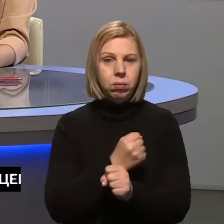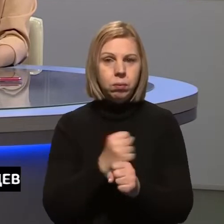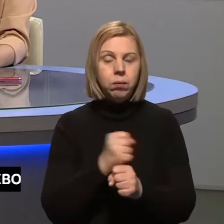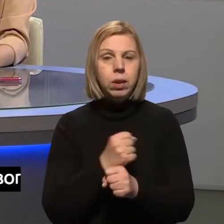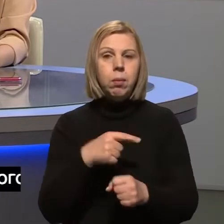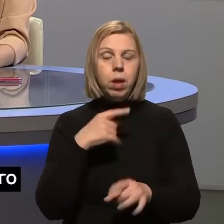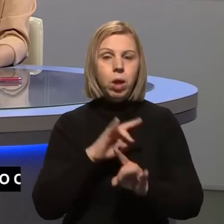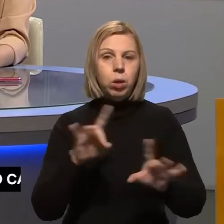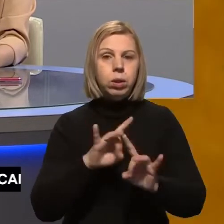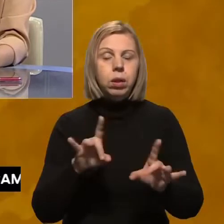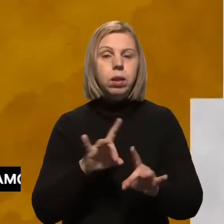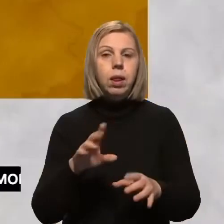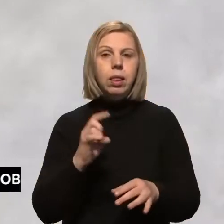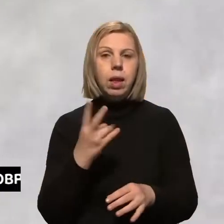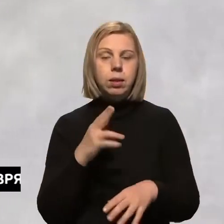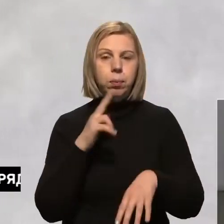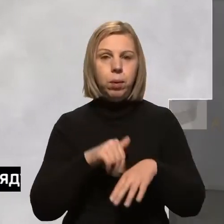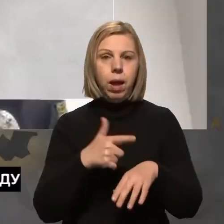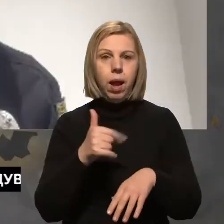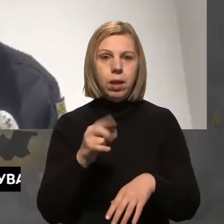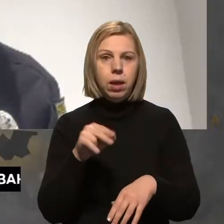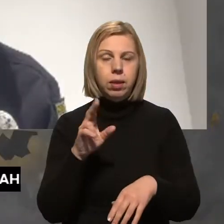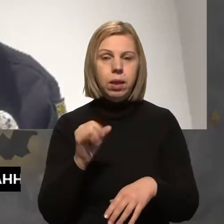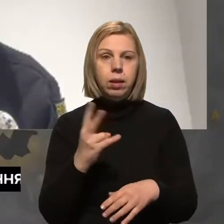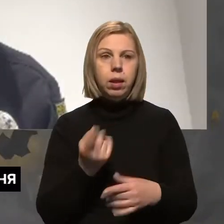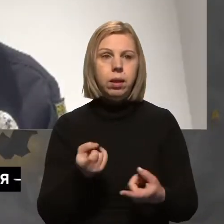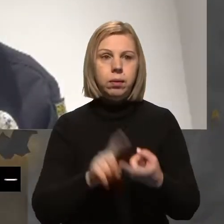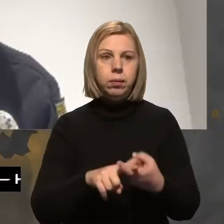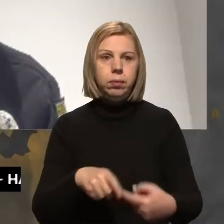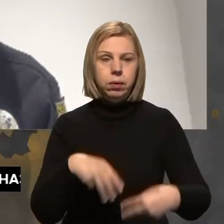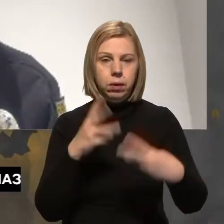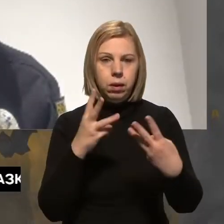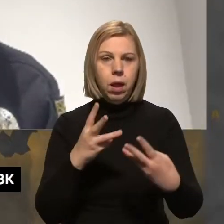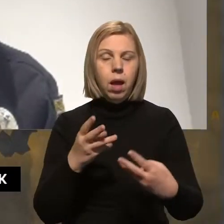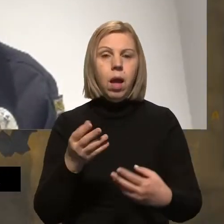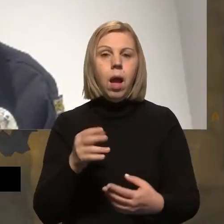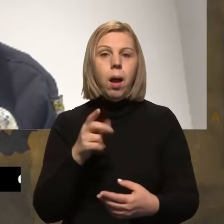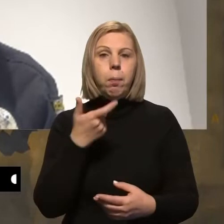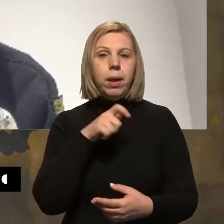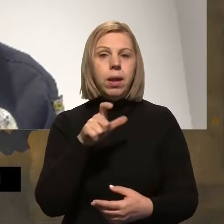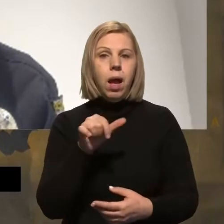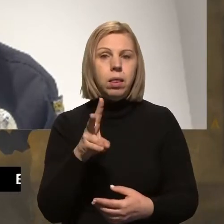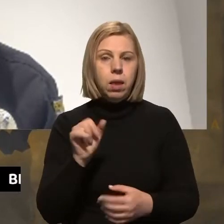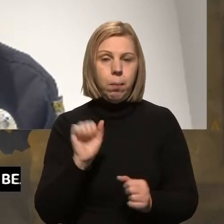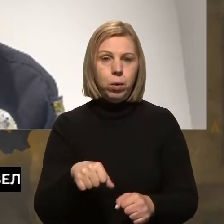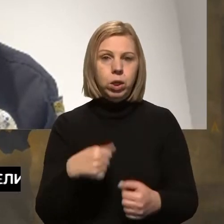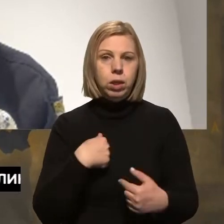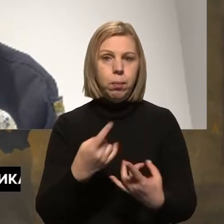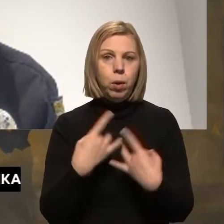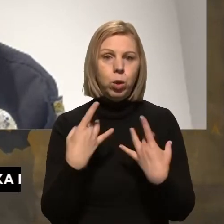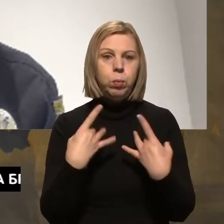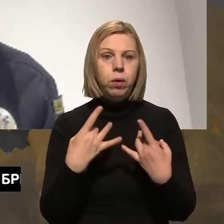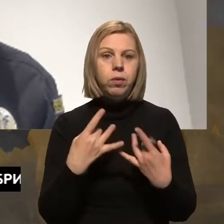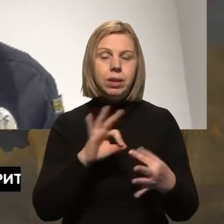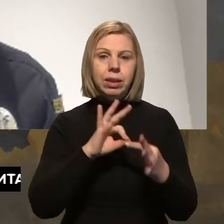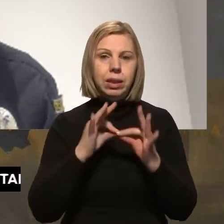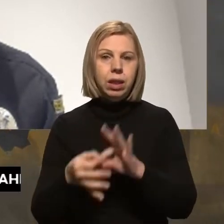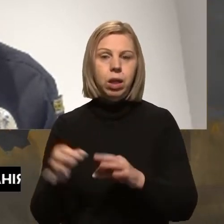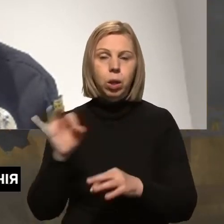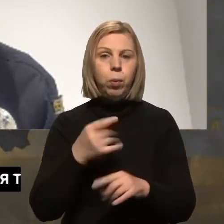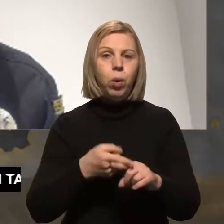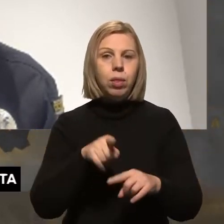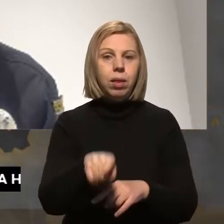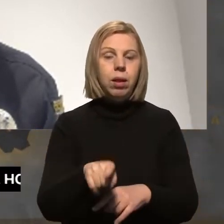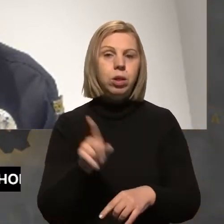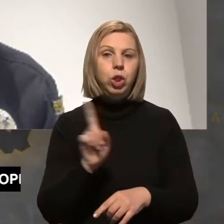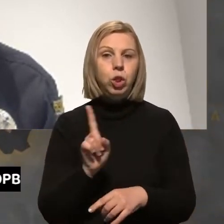із речницею Нацполіції Ганною Дан, яка доєднується до нашого ефіру. Пані Ганно, чи можете нам розповісти детальніше про те,